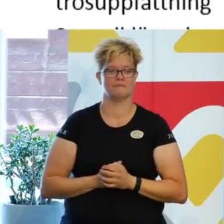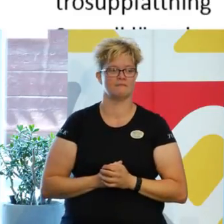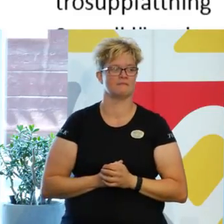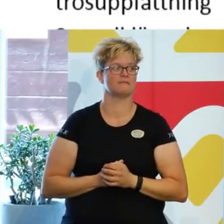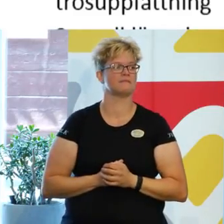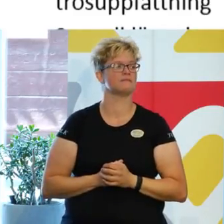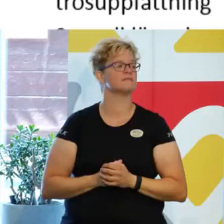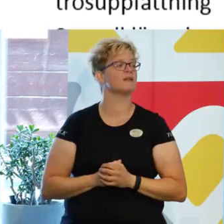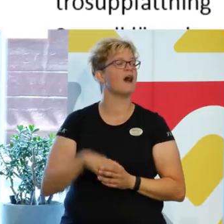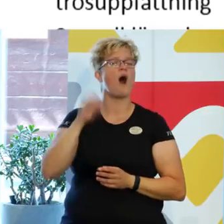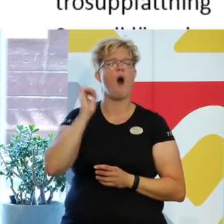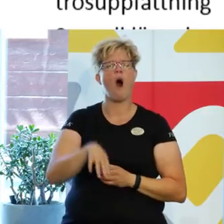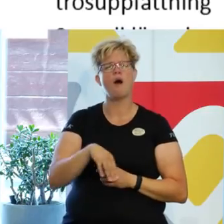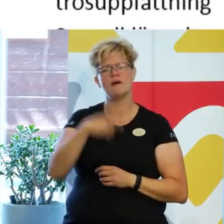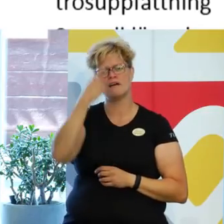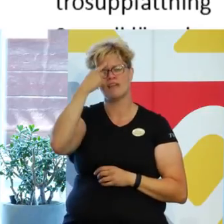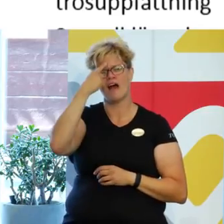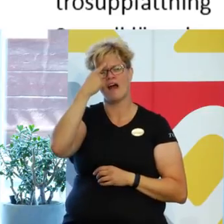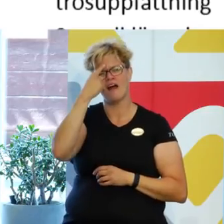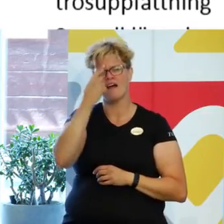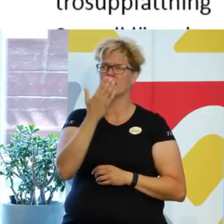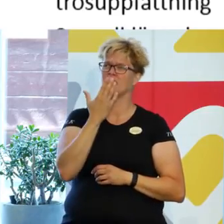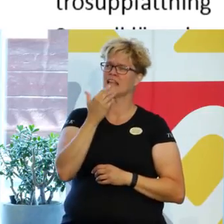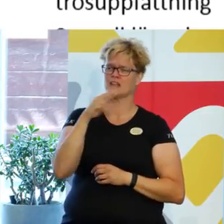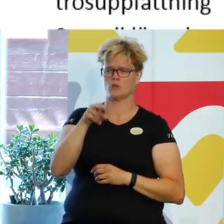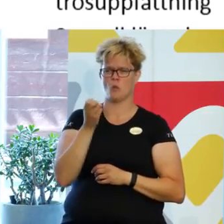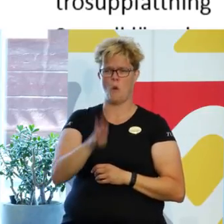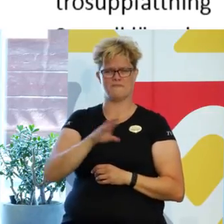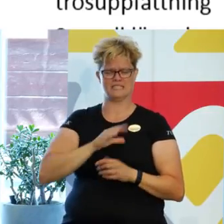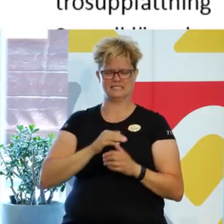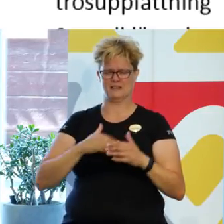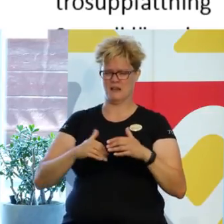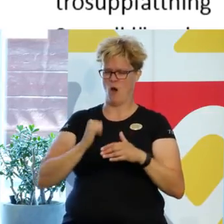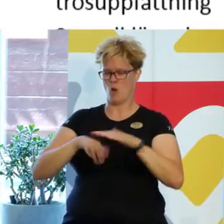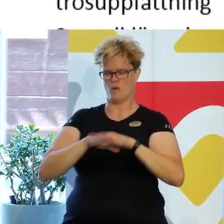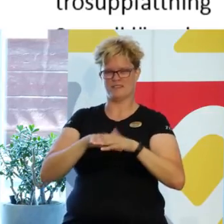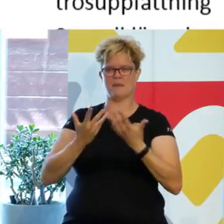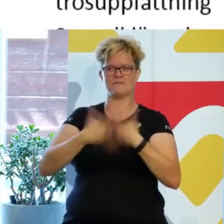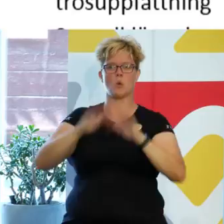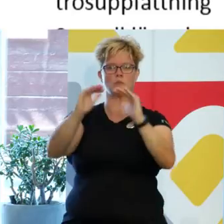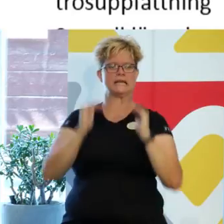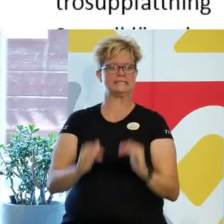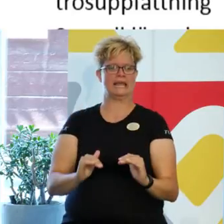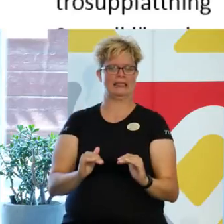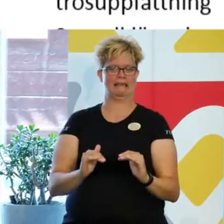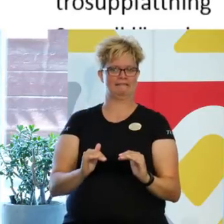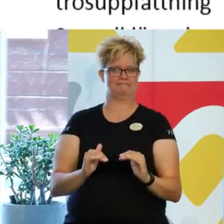Om vi tar vilken norm som döljer sig bakom funktionsnedsättning